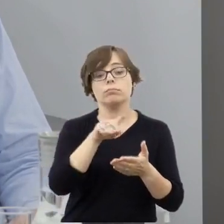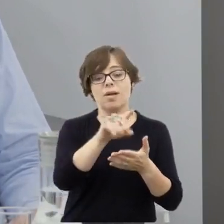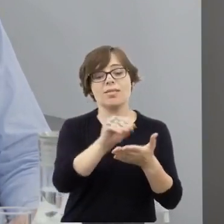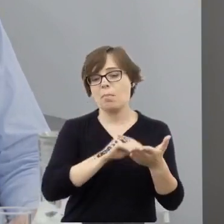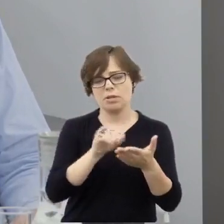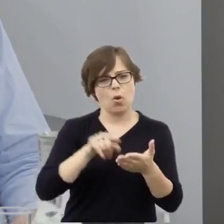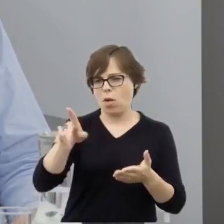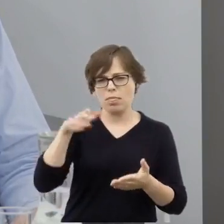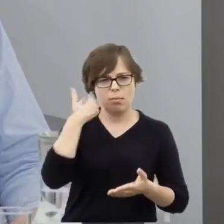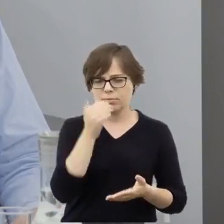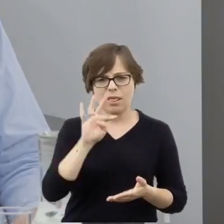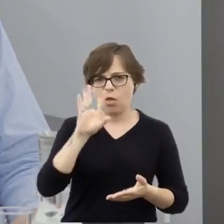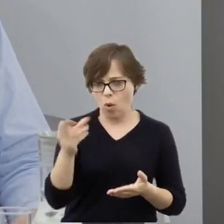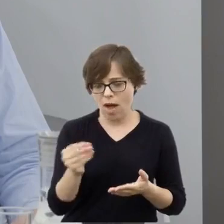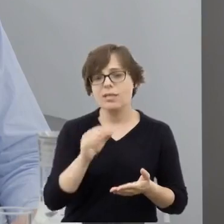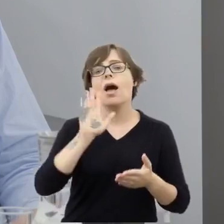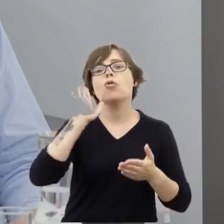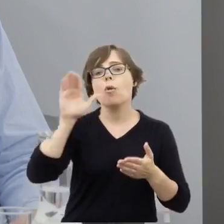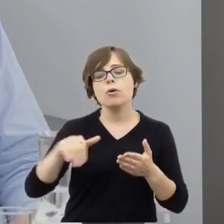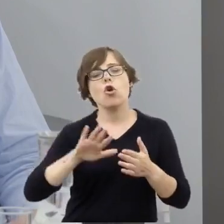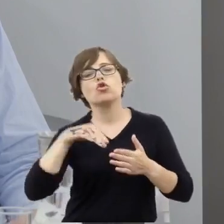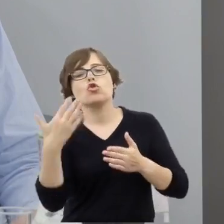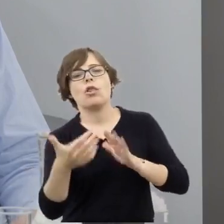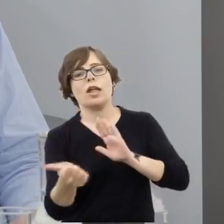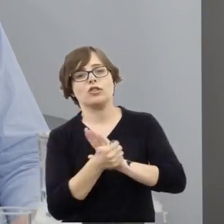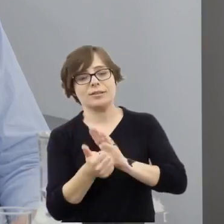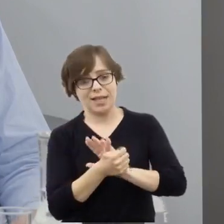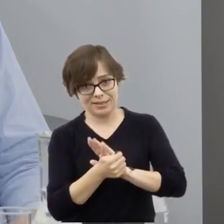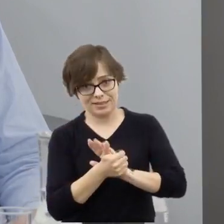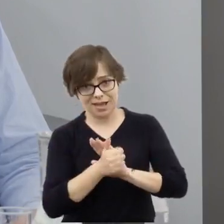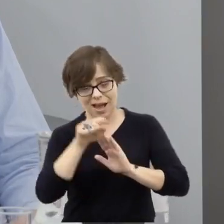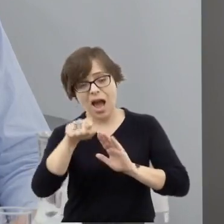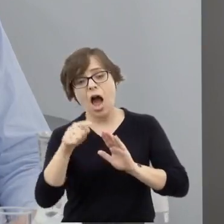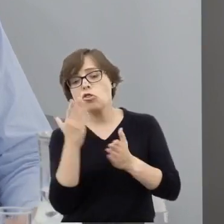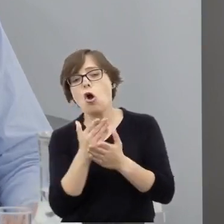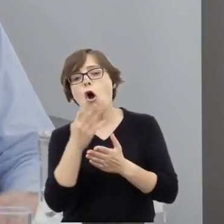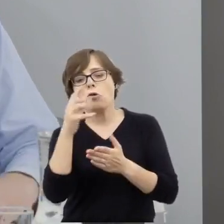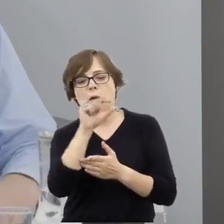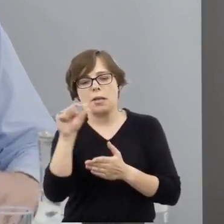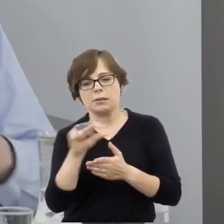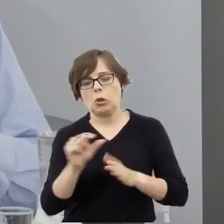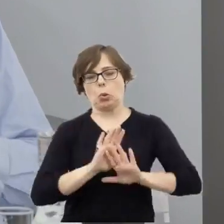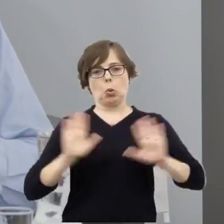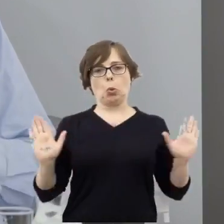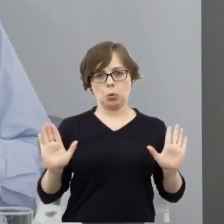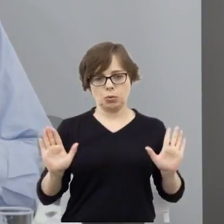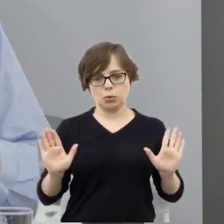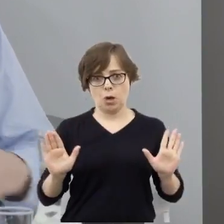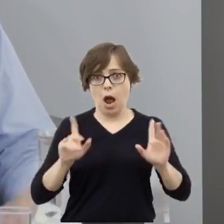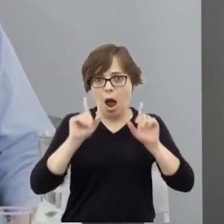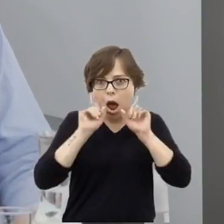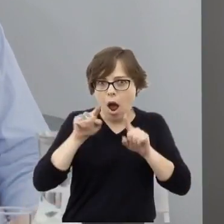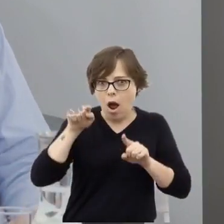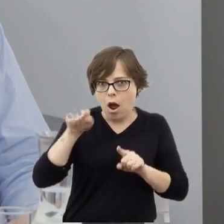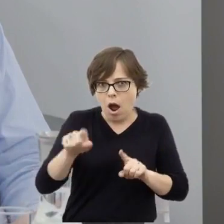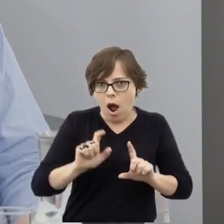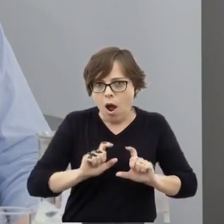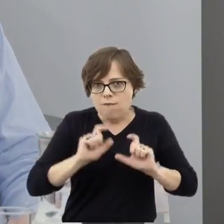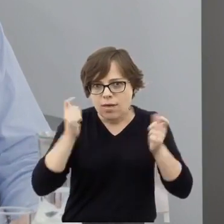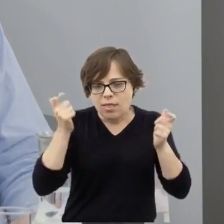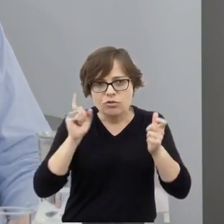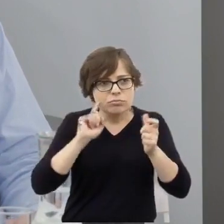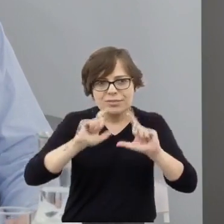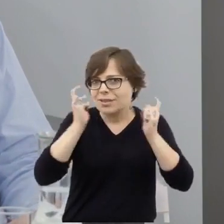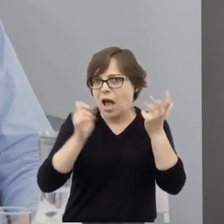w postaci czterozdaniowej wzmianki. A przecież było to wydarzenie, którym żył